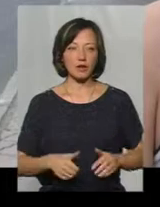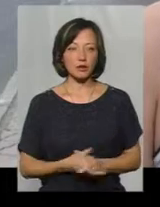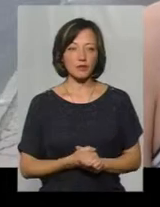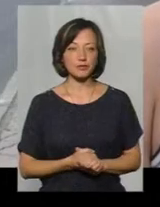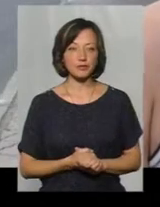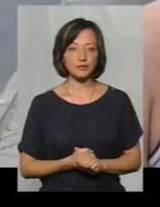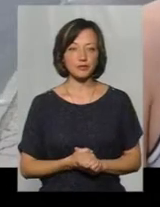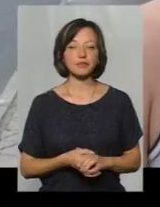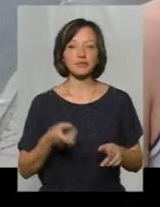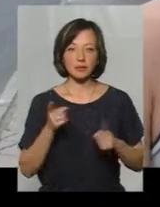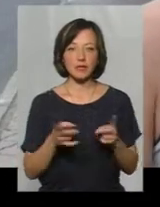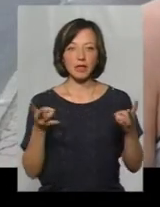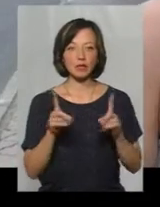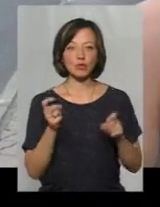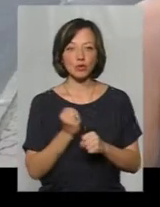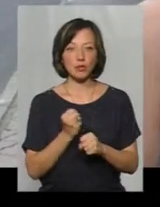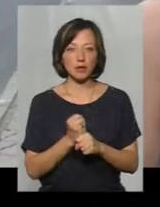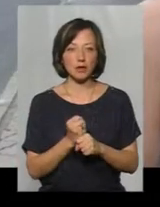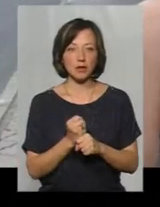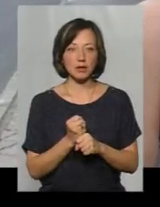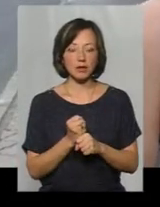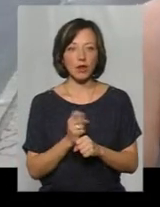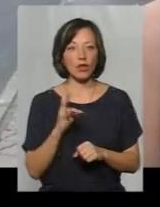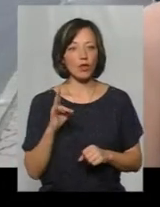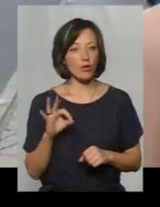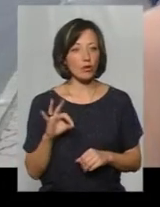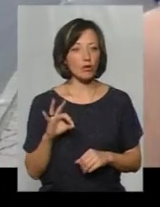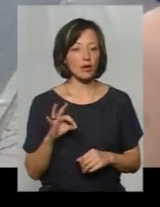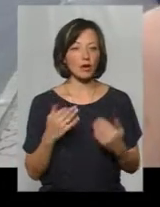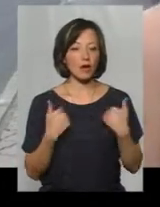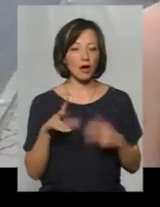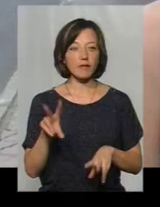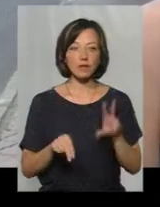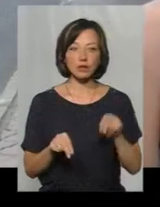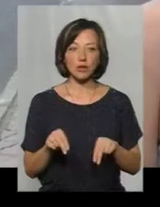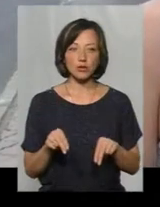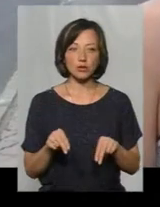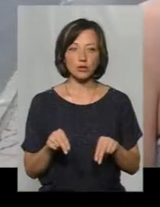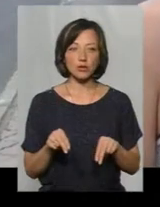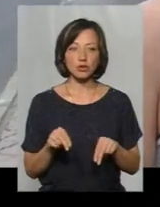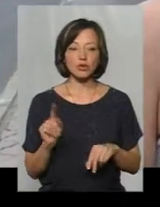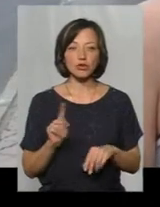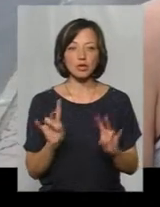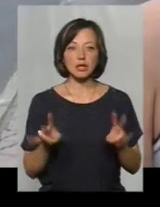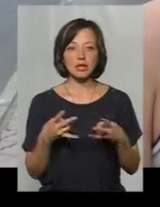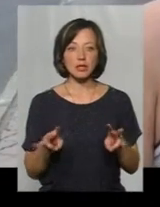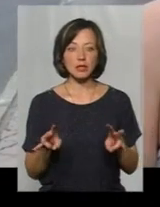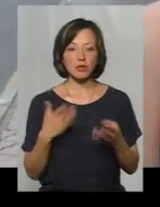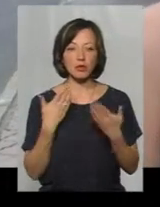І, звісно, треба було щось робити. Но я рахую, що не треба було